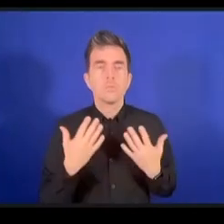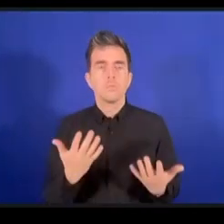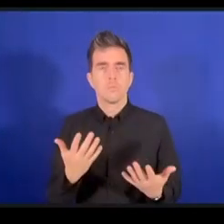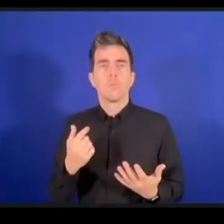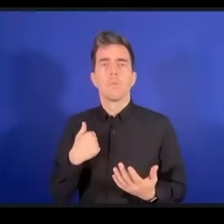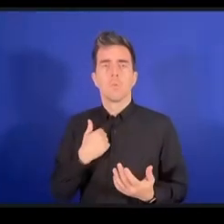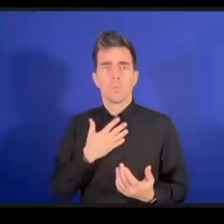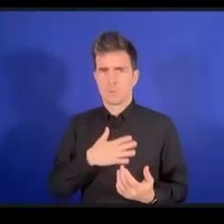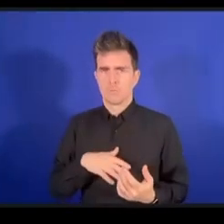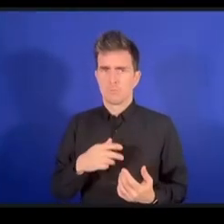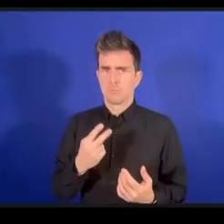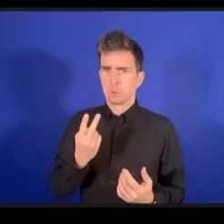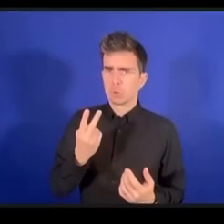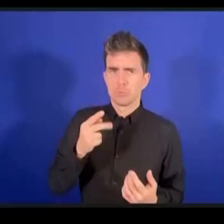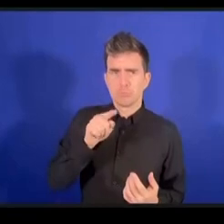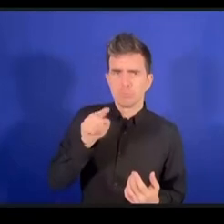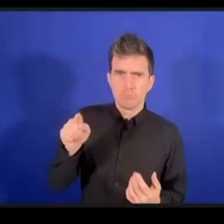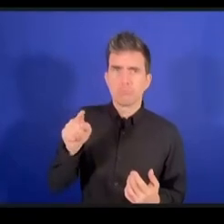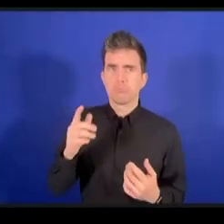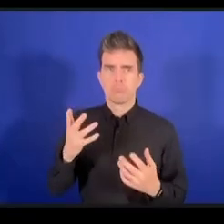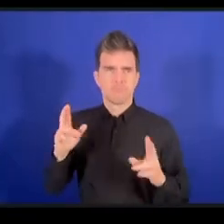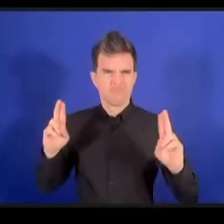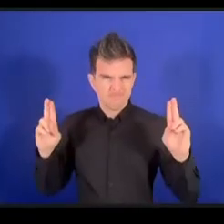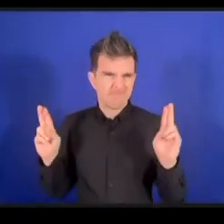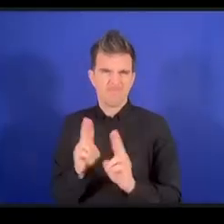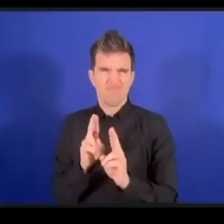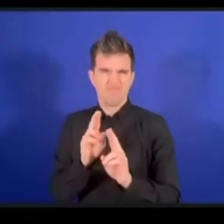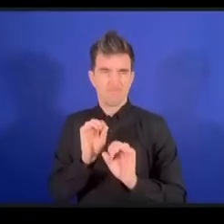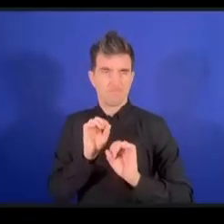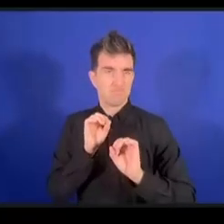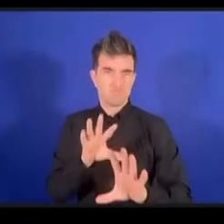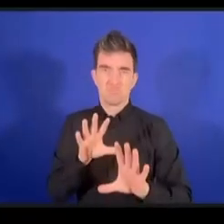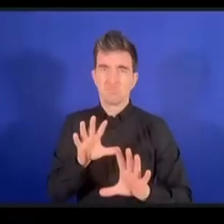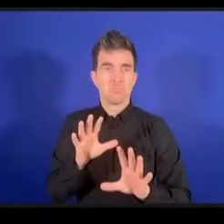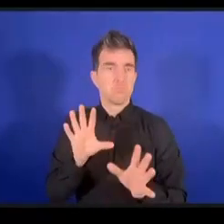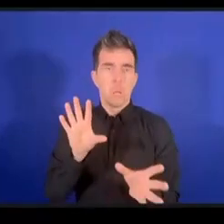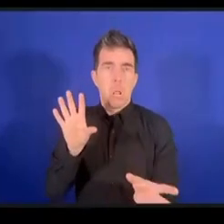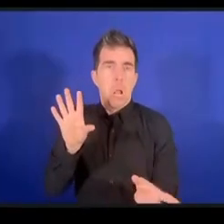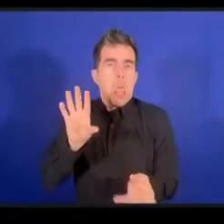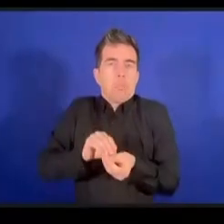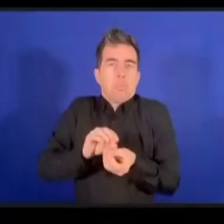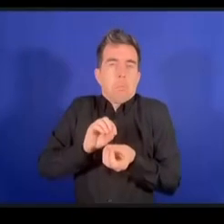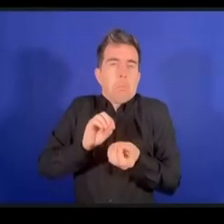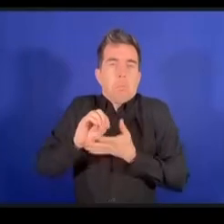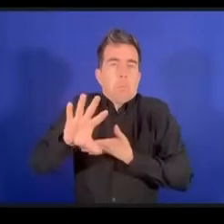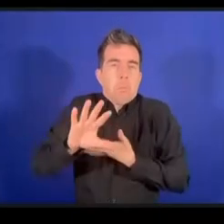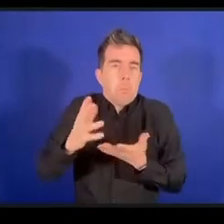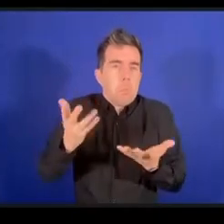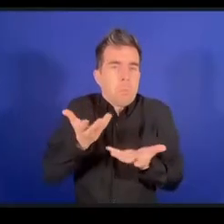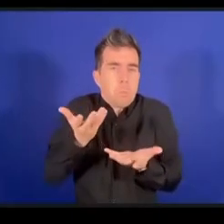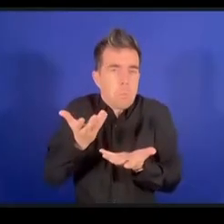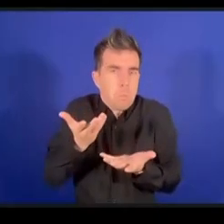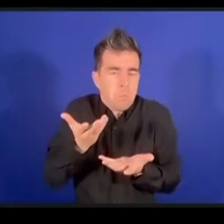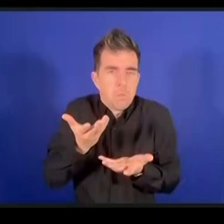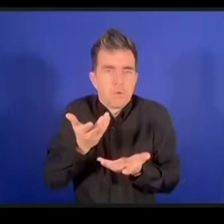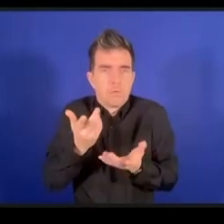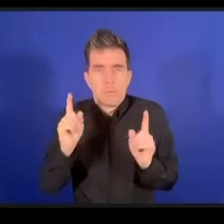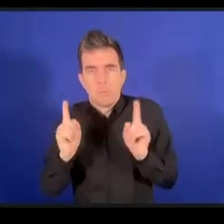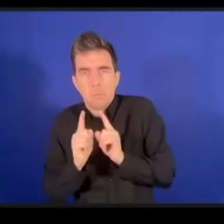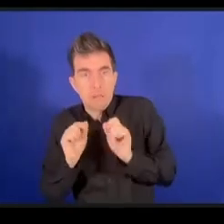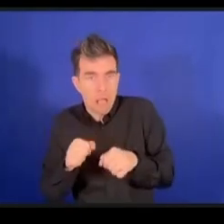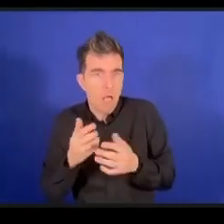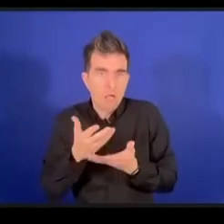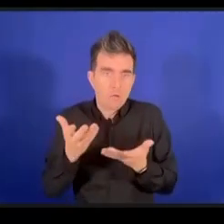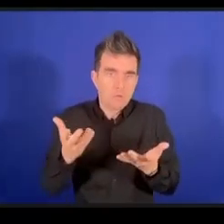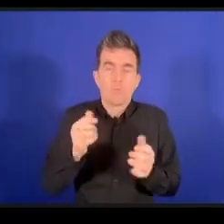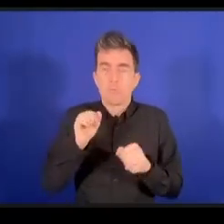للمقررين أن مقرر الجلسة أن يعرف عن نفسه أو أن تعرف عن نفسه وتقول